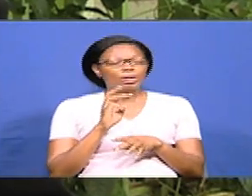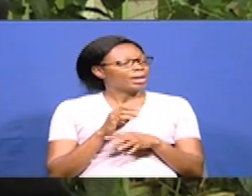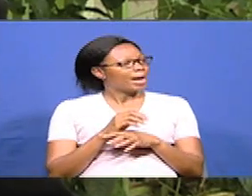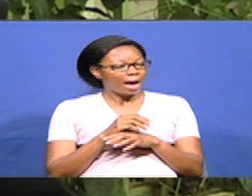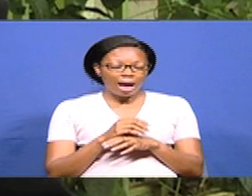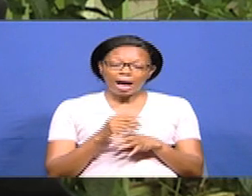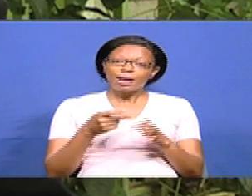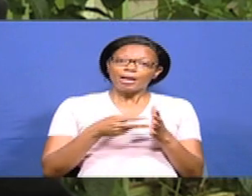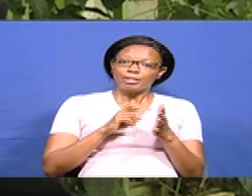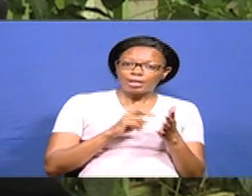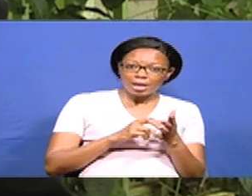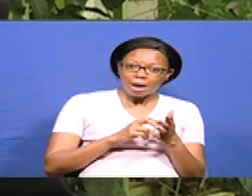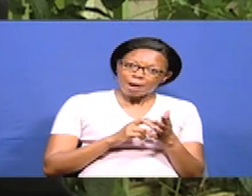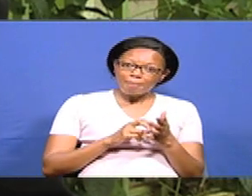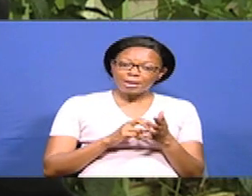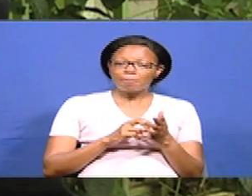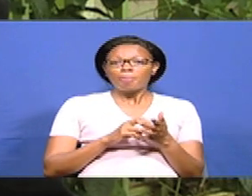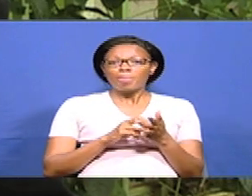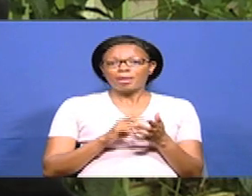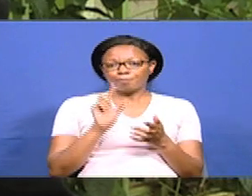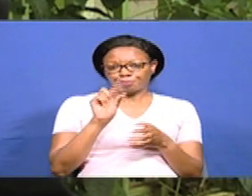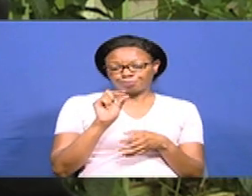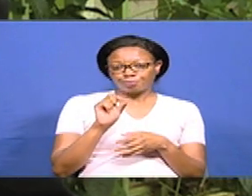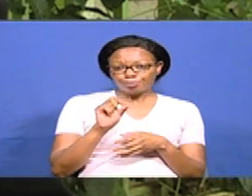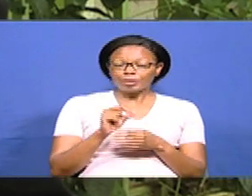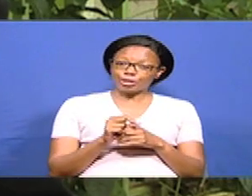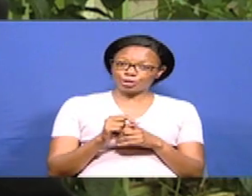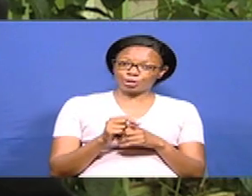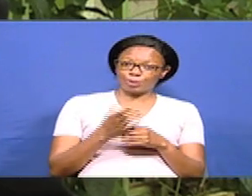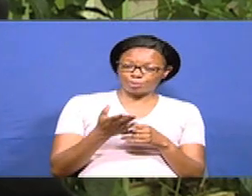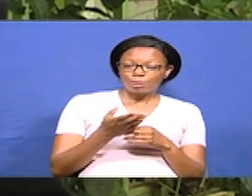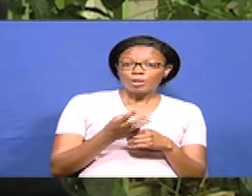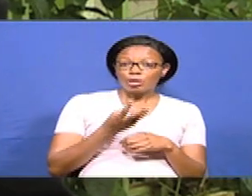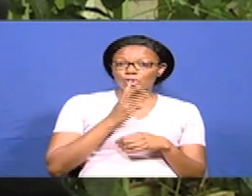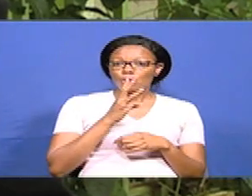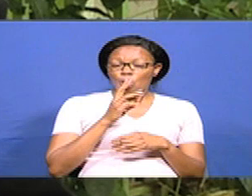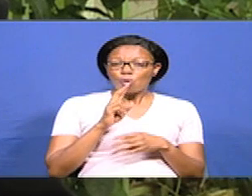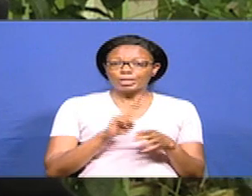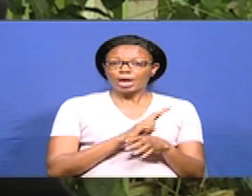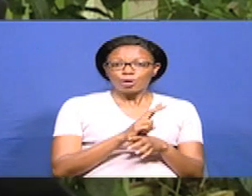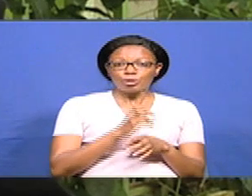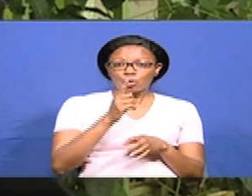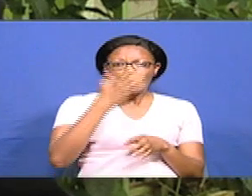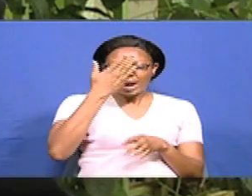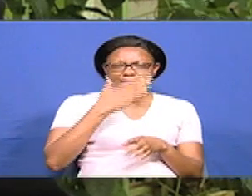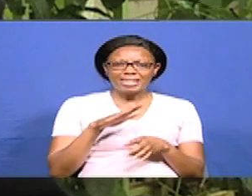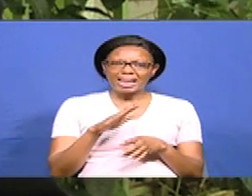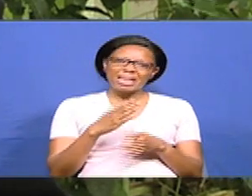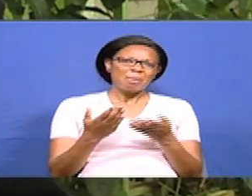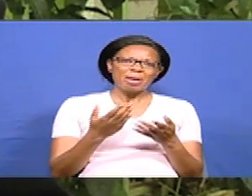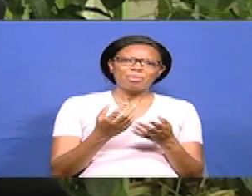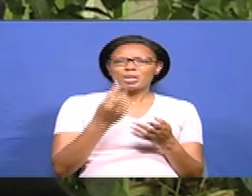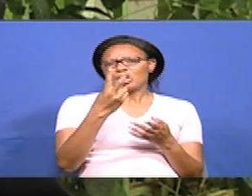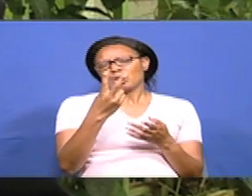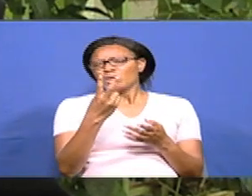yule nkasi yukubwa sana. Kwa maji, hiyo kiwangu ya maji natumia kwa siku is very